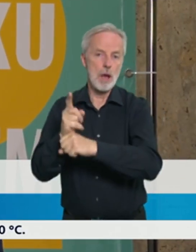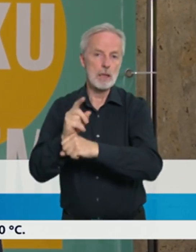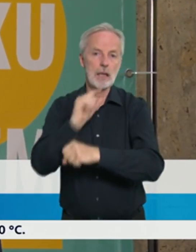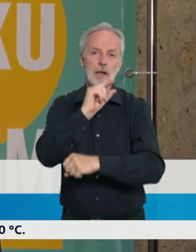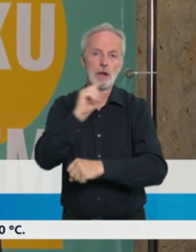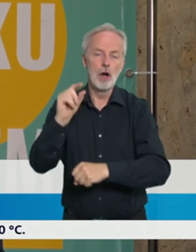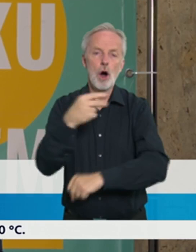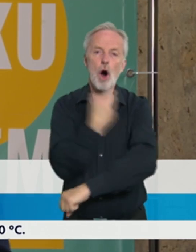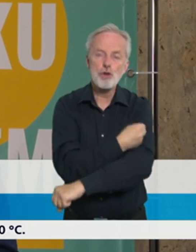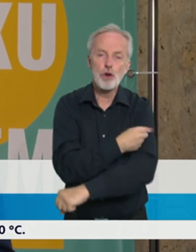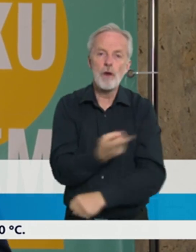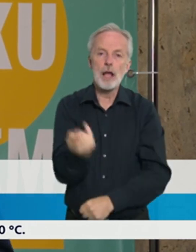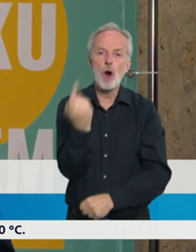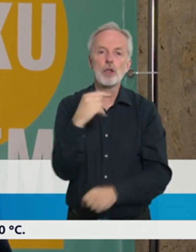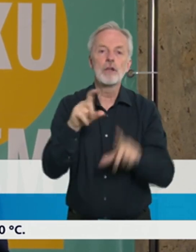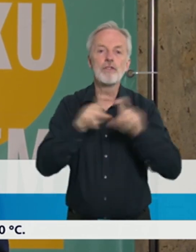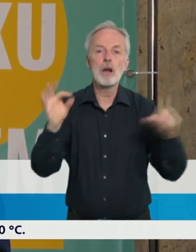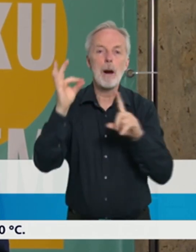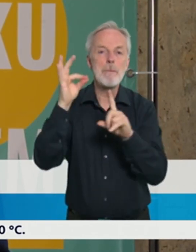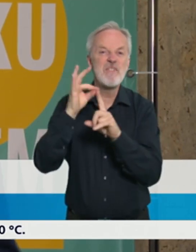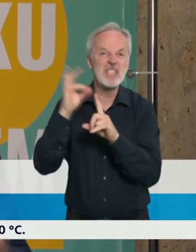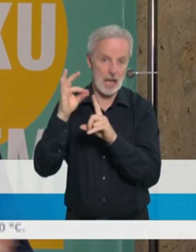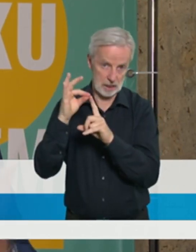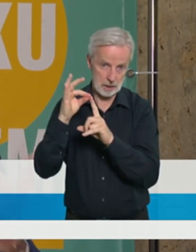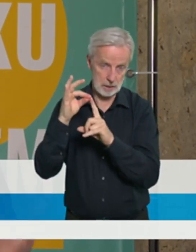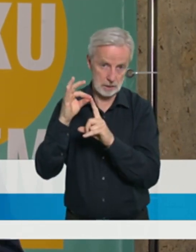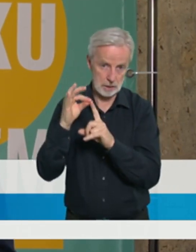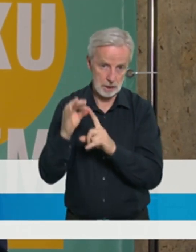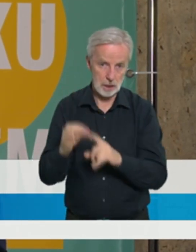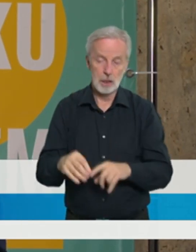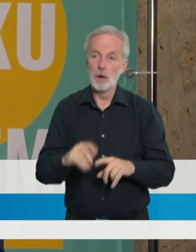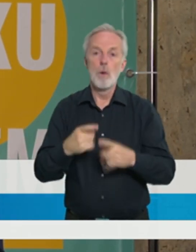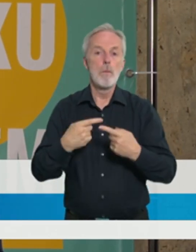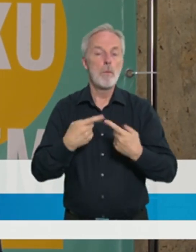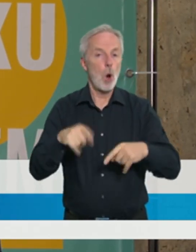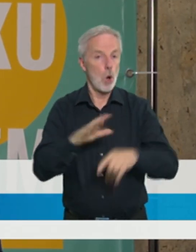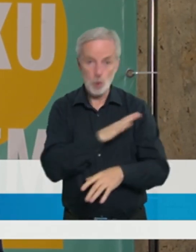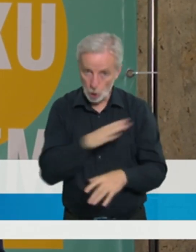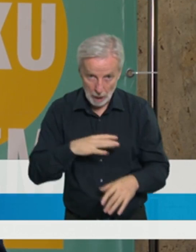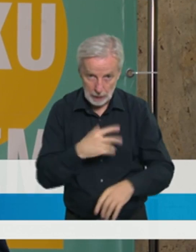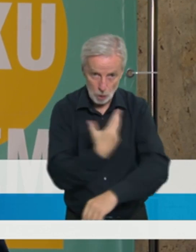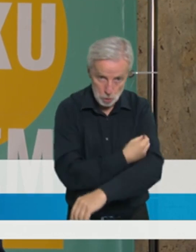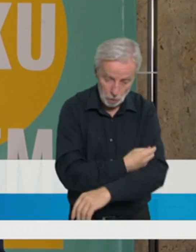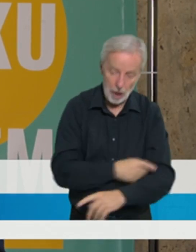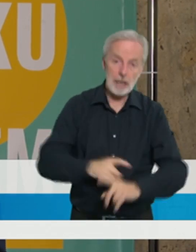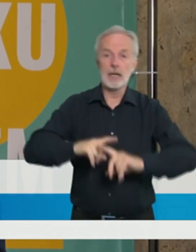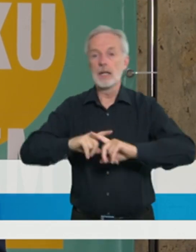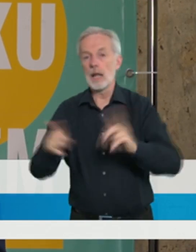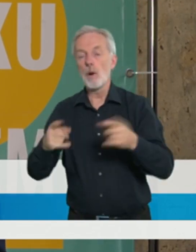Jak znovu říkám na provakcinace, tak samozřejmě i na třetí dávky, které fungují, které